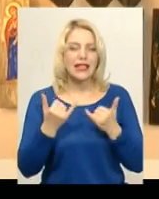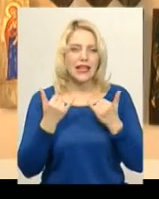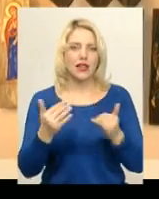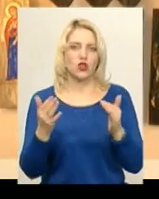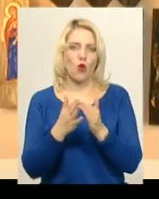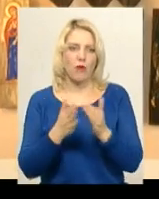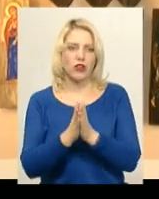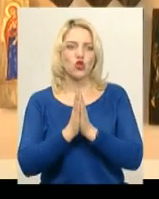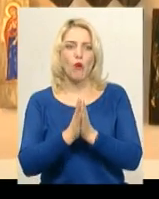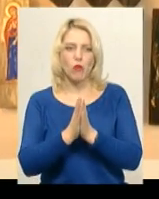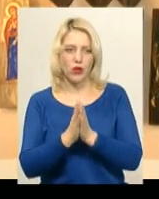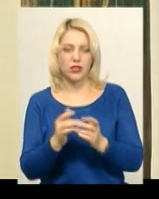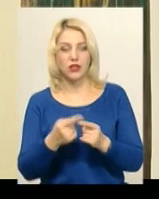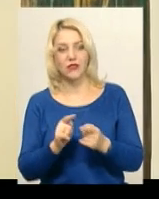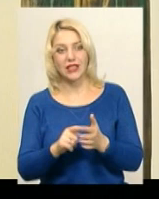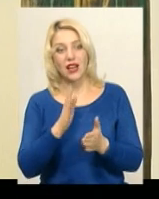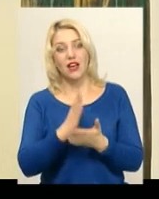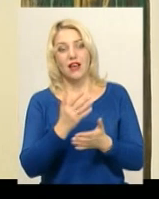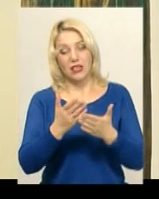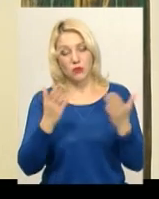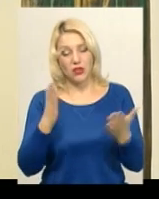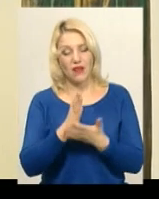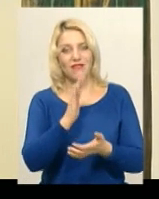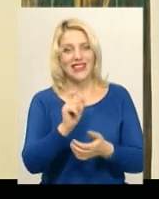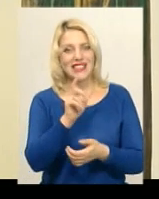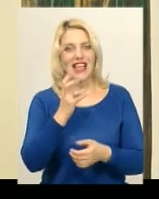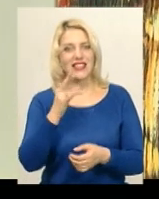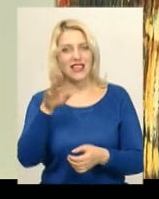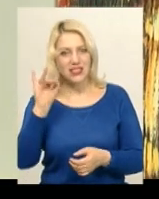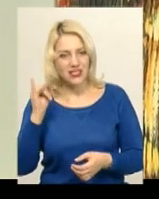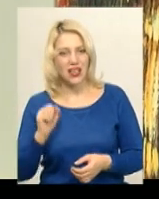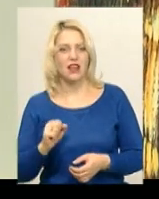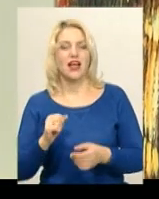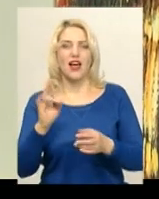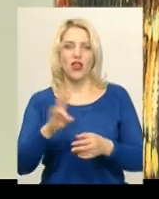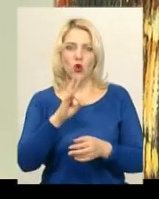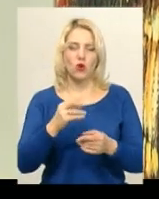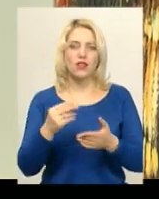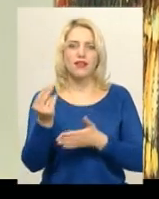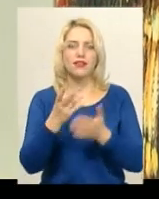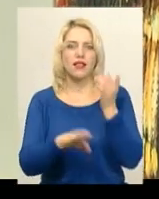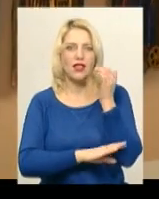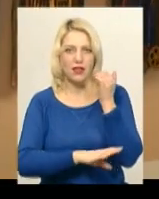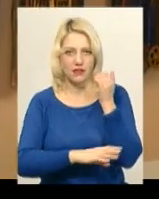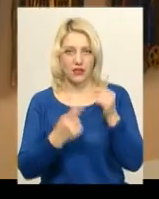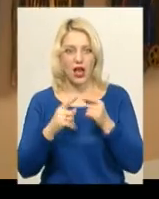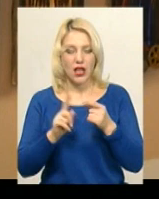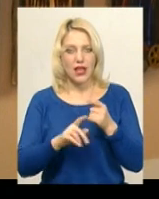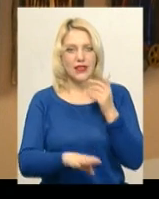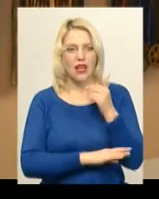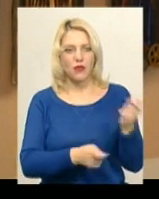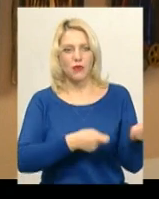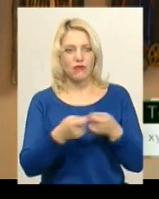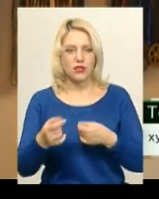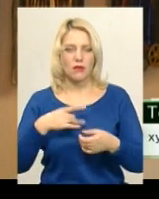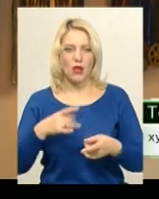В діючій експозиції є і візантійські ікони, написані художницею на дереві. Тетяна Цимберецька каже, везла деревину з Білорусі. Це з